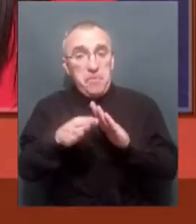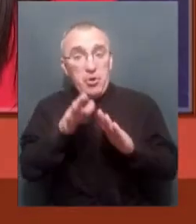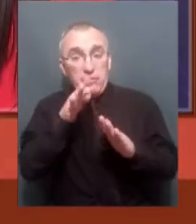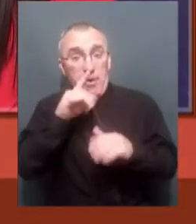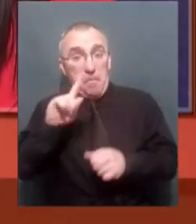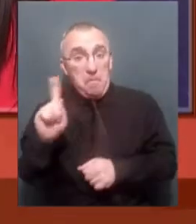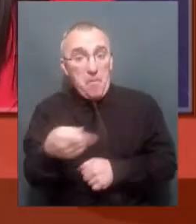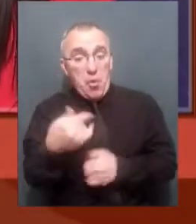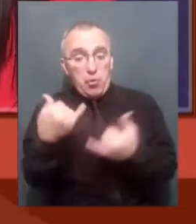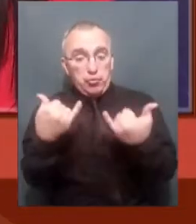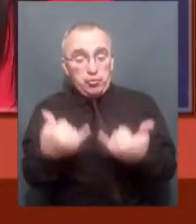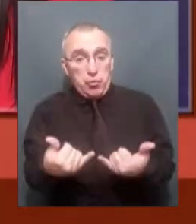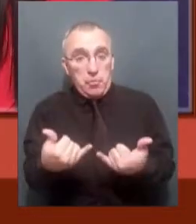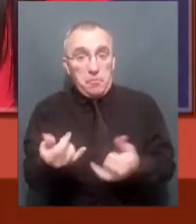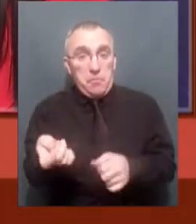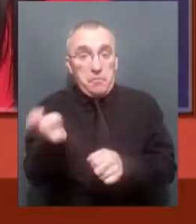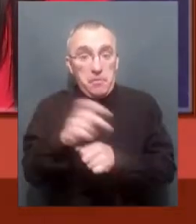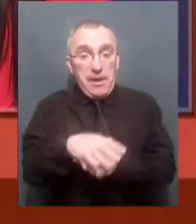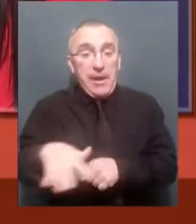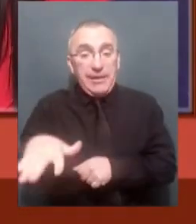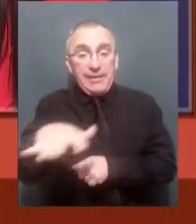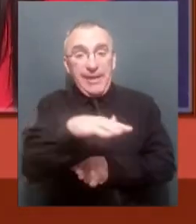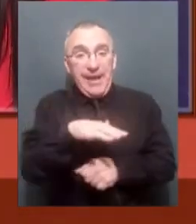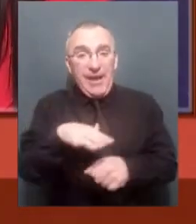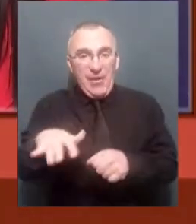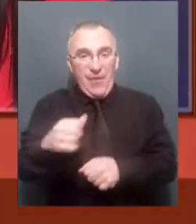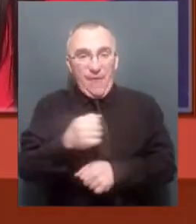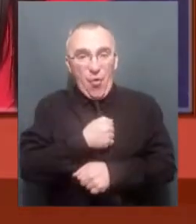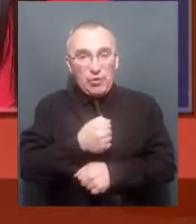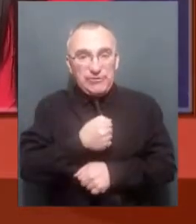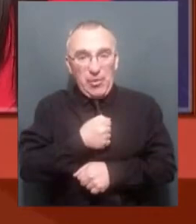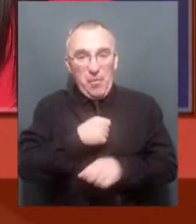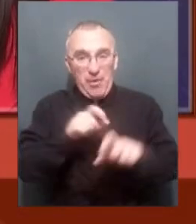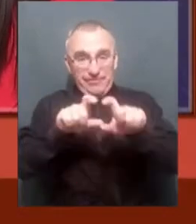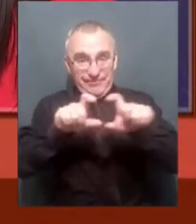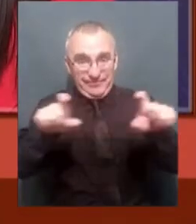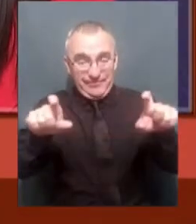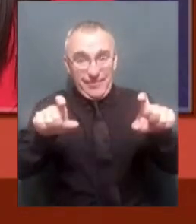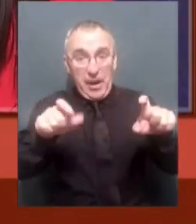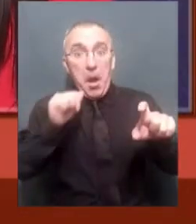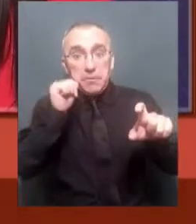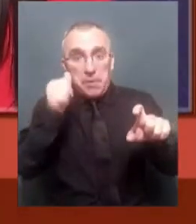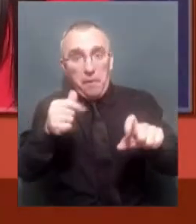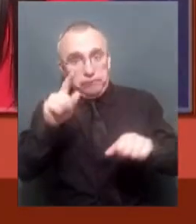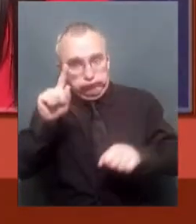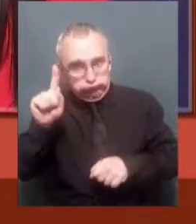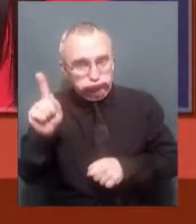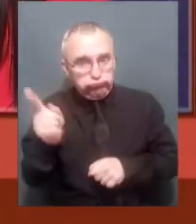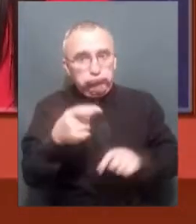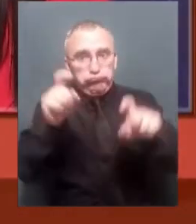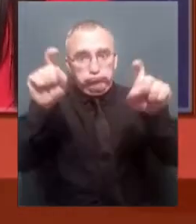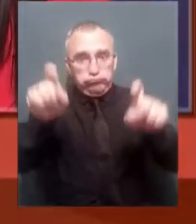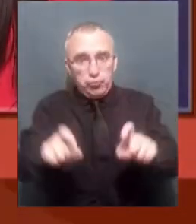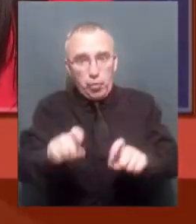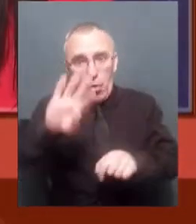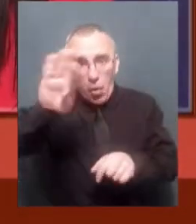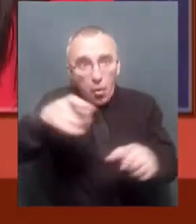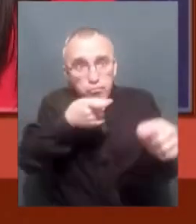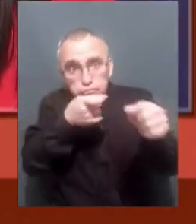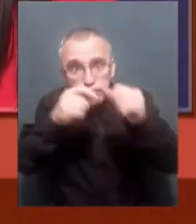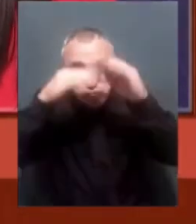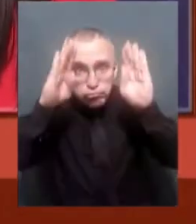їх сьогодні він прийшов до територіального центру колишнього військового комісаріату, і завтра він вже буде сидіти в окопі з